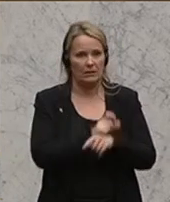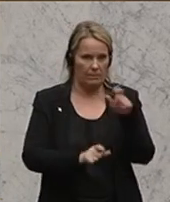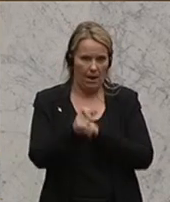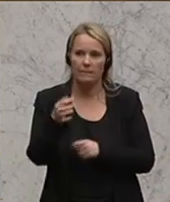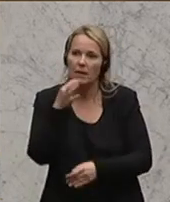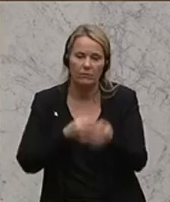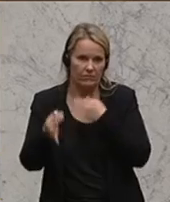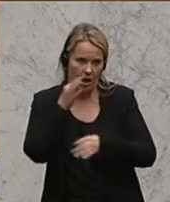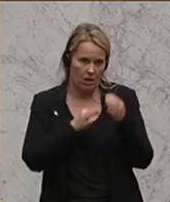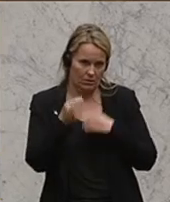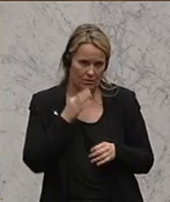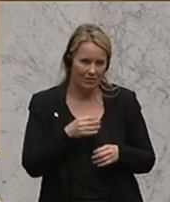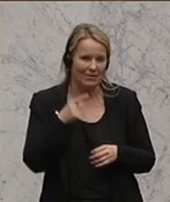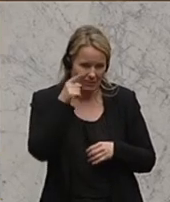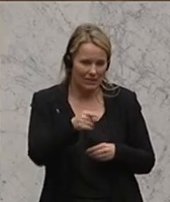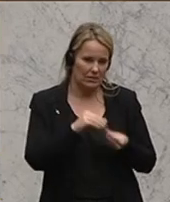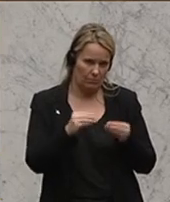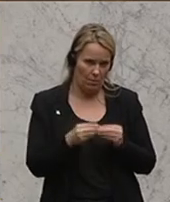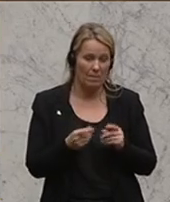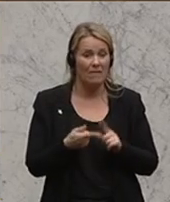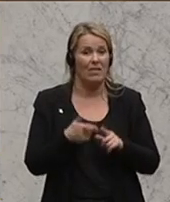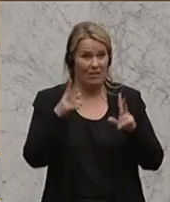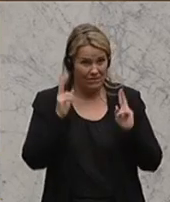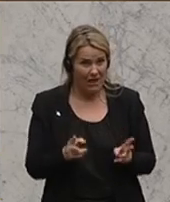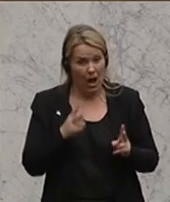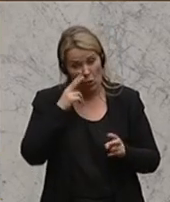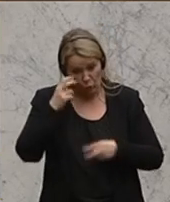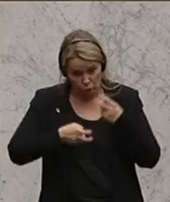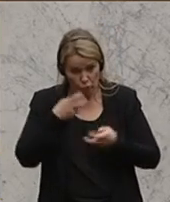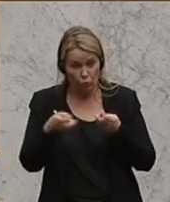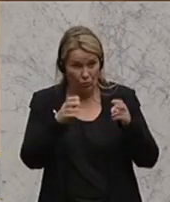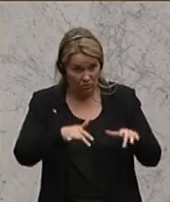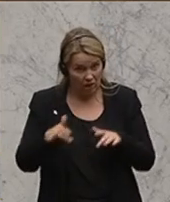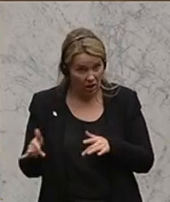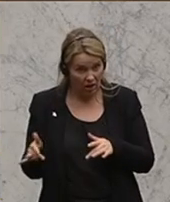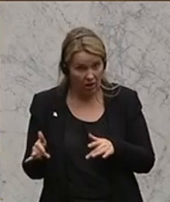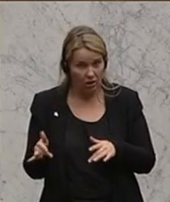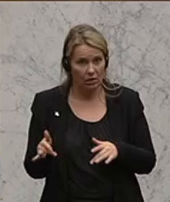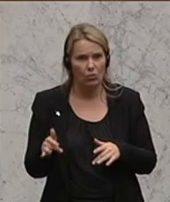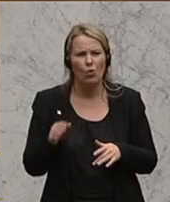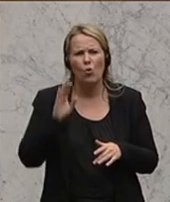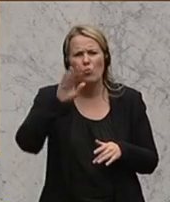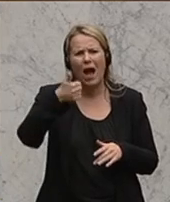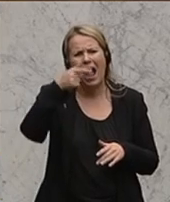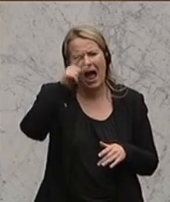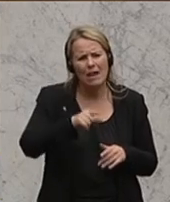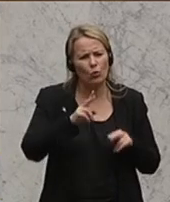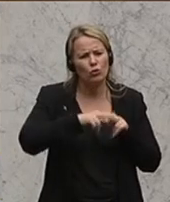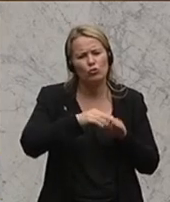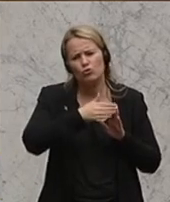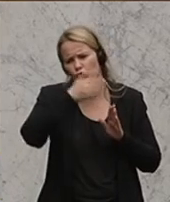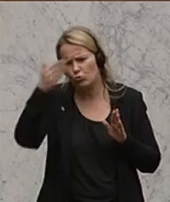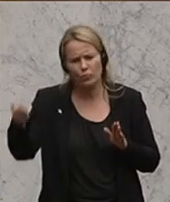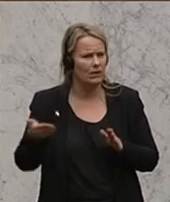einvernehmen. Und das ist genau das Problem. Wenn es hier wirklich etwas zu untersuchen gibt, dann ist das über einen Monat später